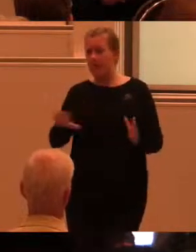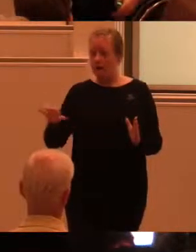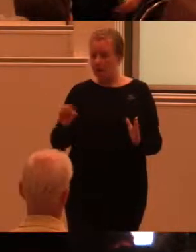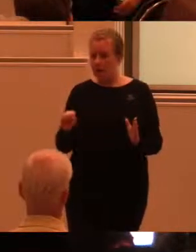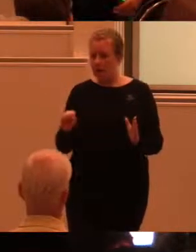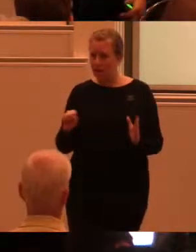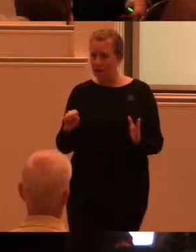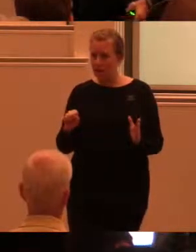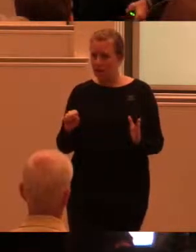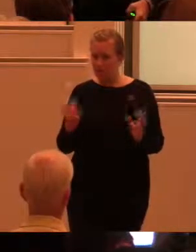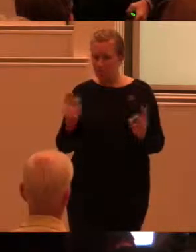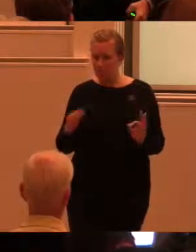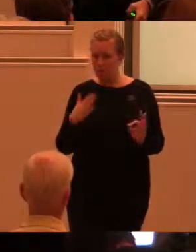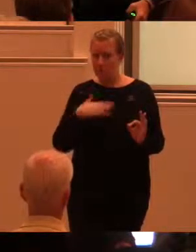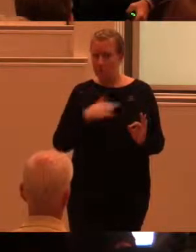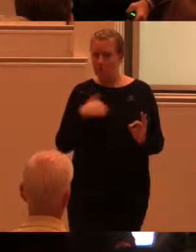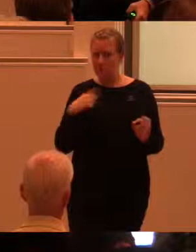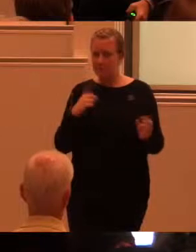om hur vi vill leva tillsammans.